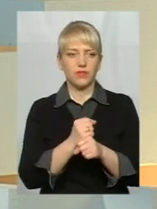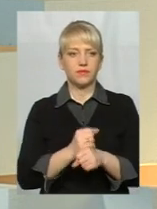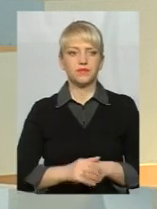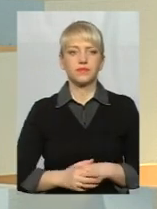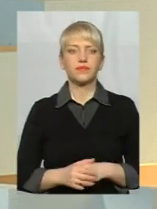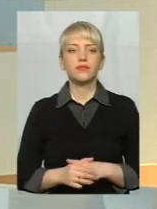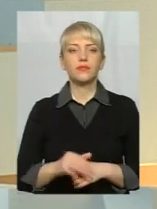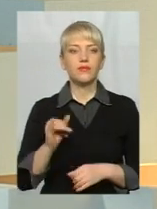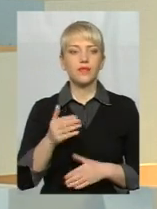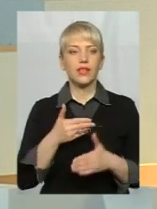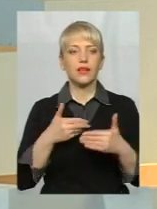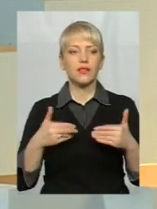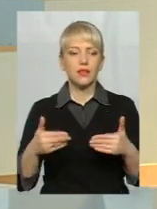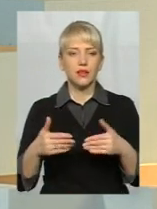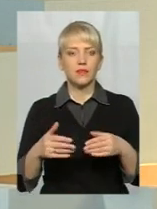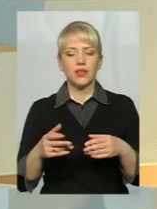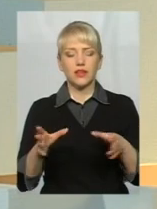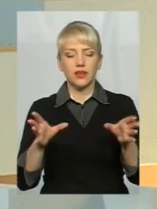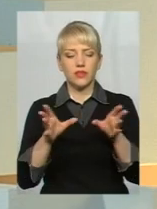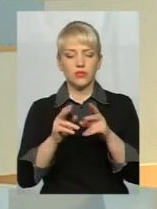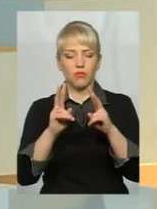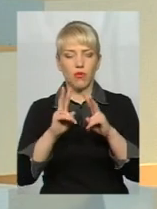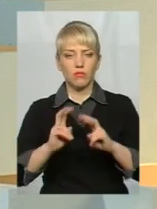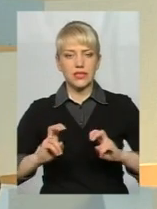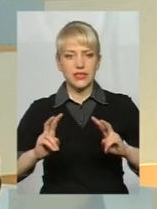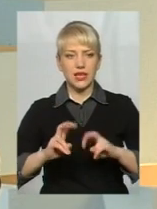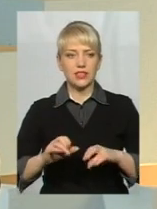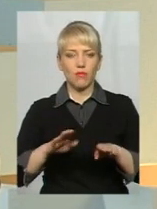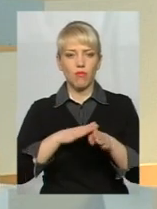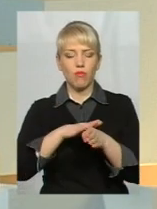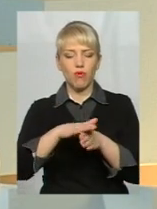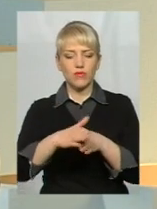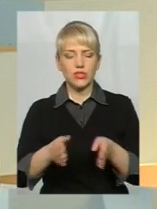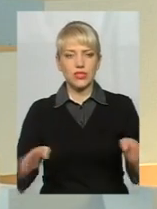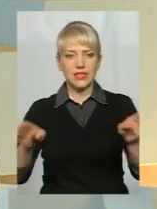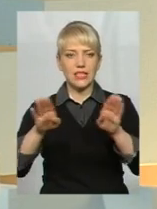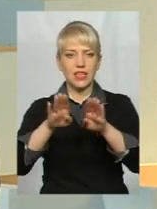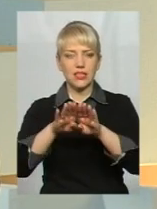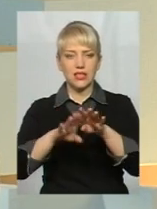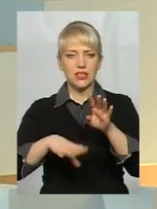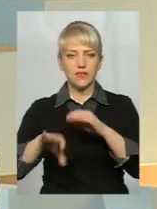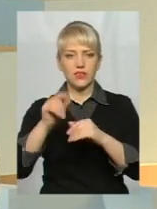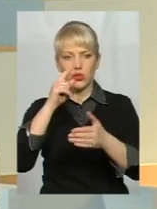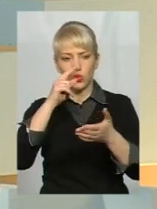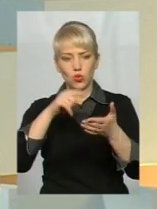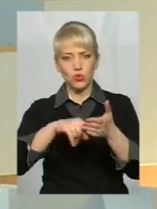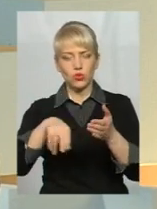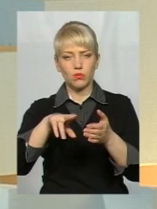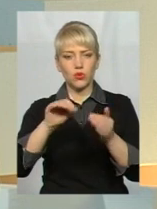І ми тоді разом обстежили, повністю закрили всі доступи до дахів,